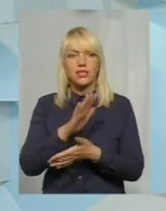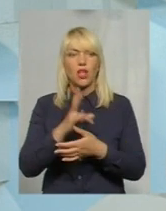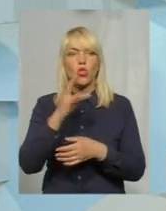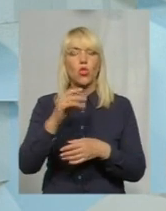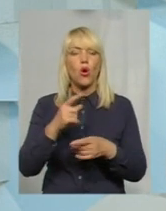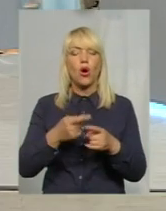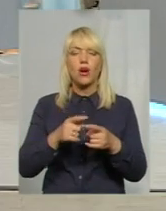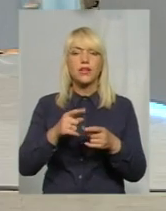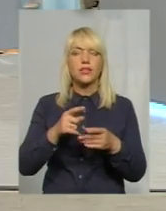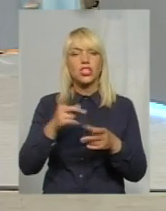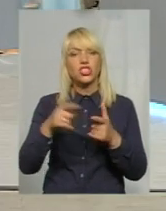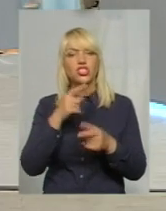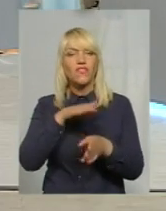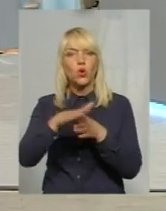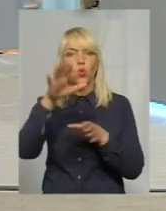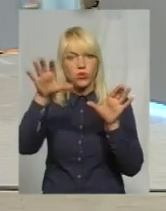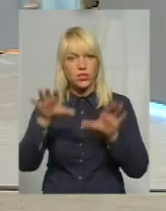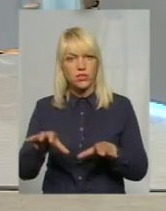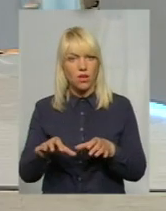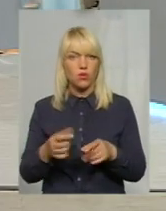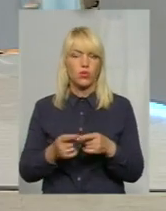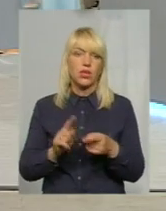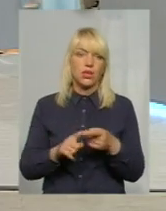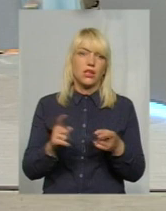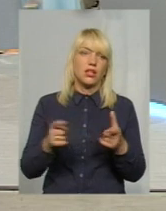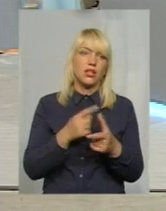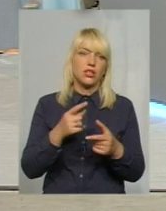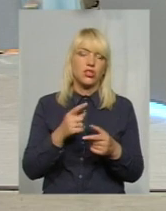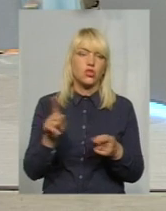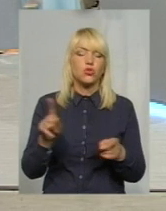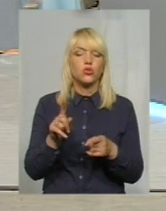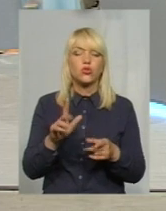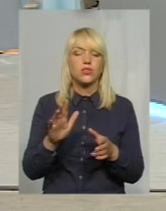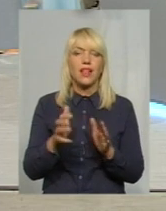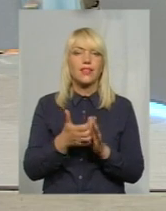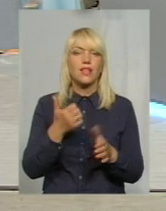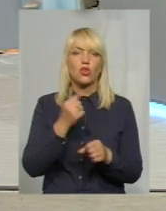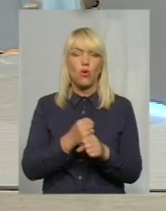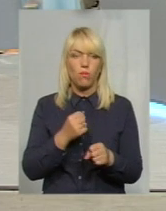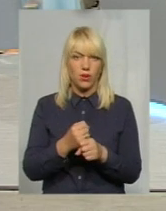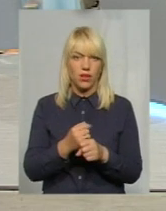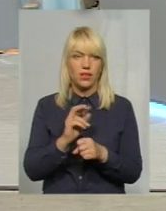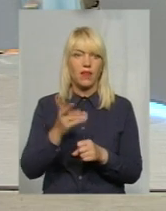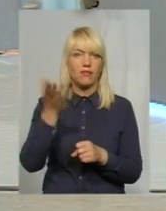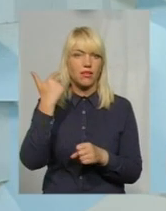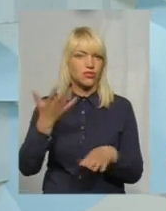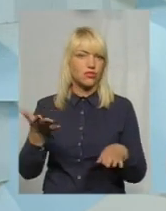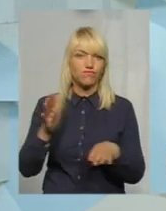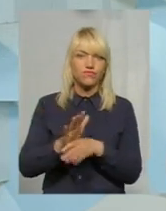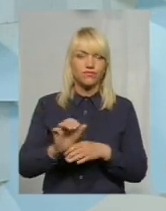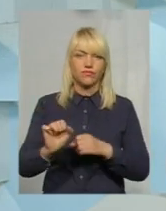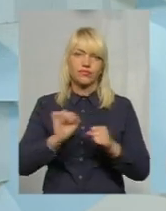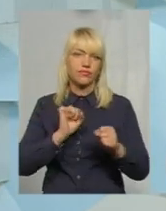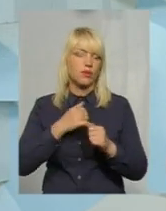А таких, що бажливий вплив, що він щось не зробив, було раніше командно-адміністративними методами, зараз такого